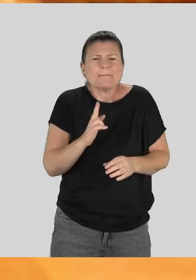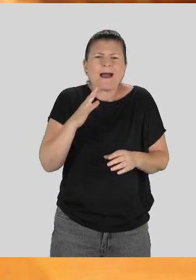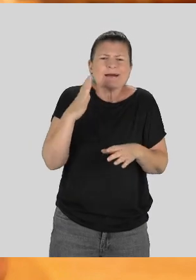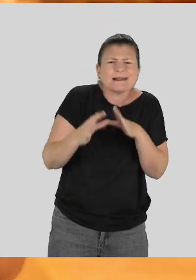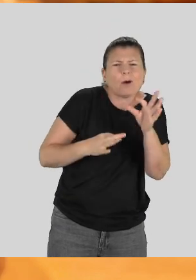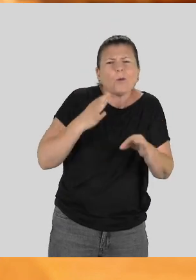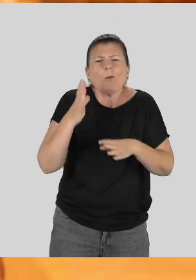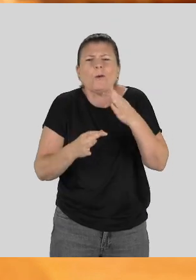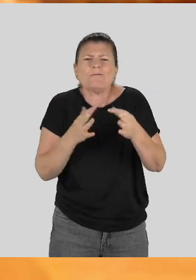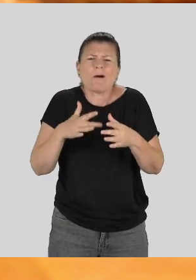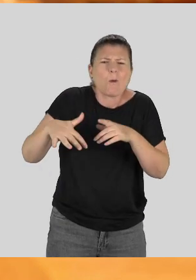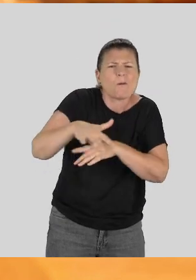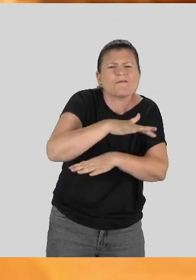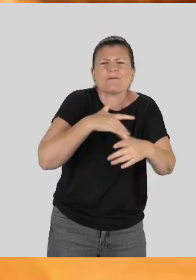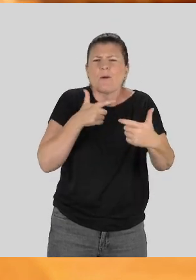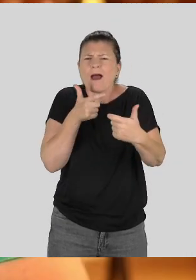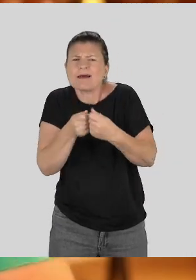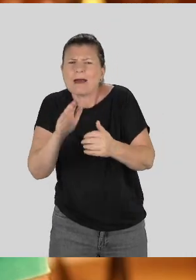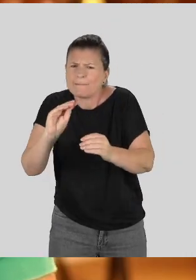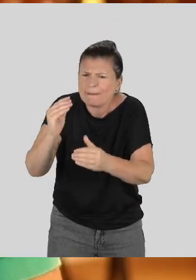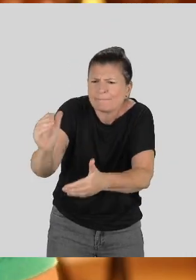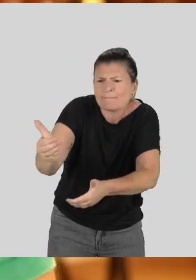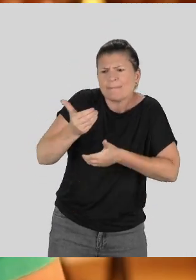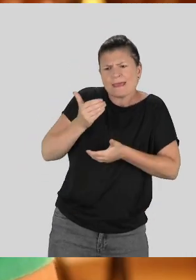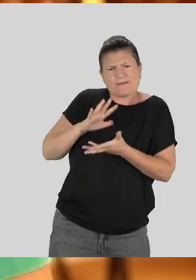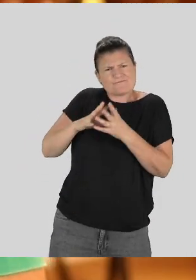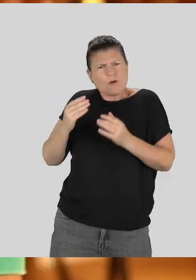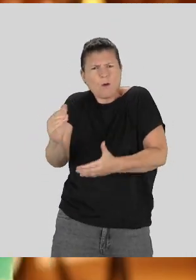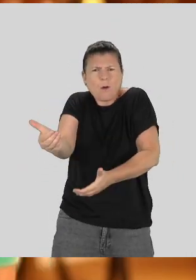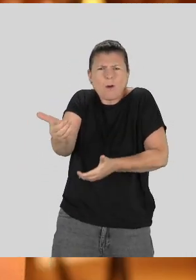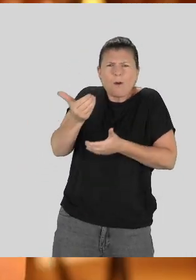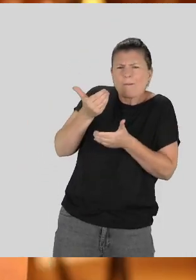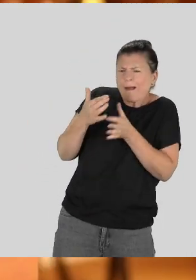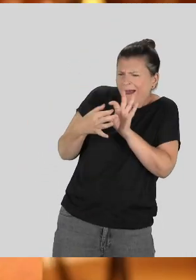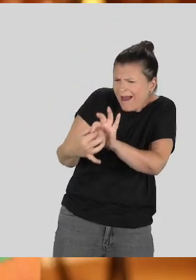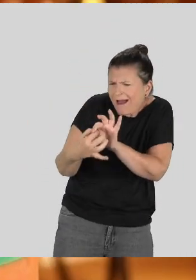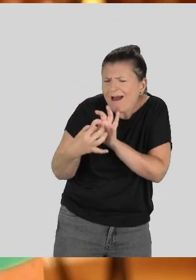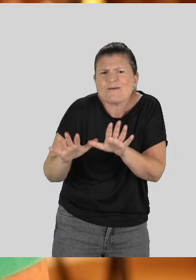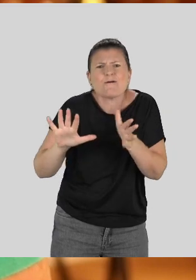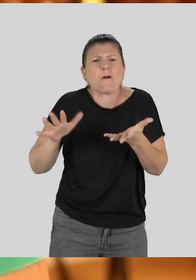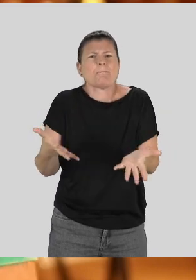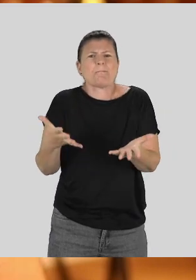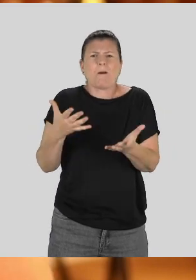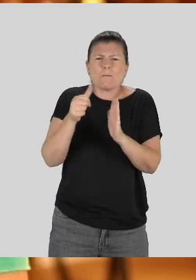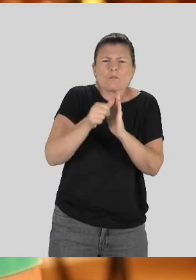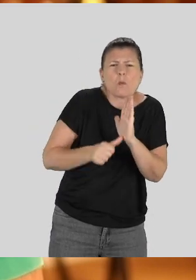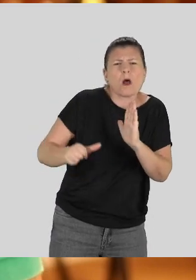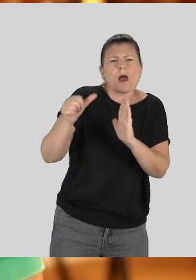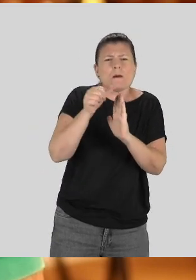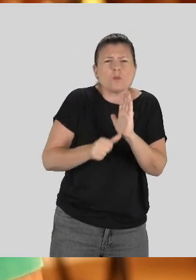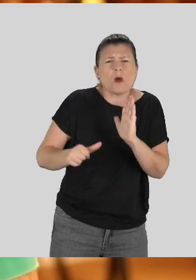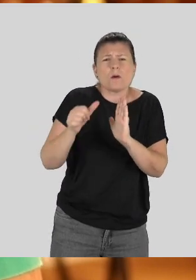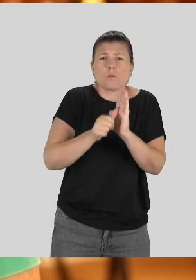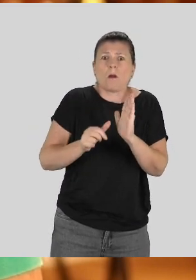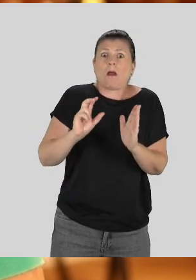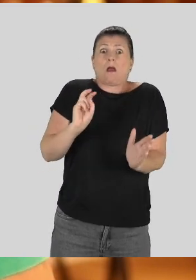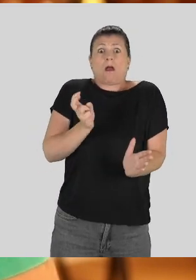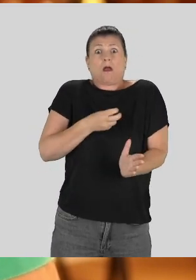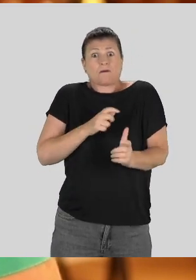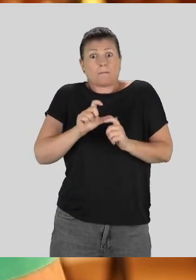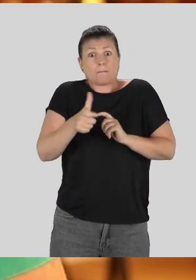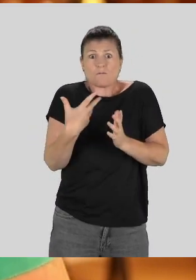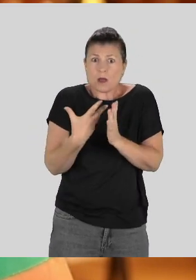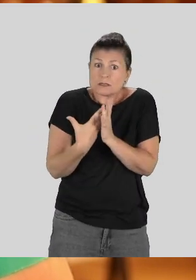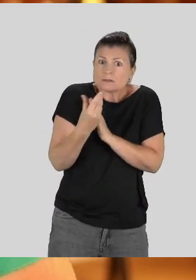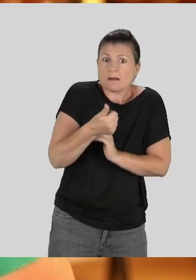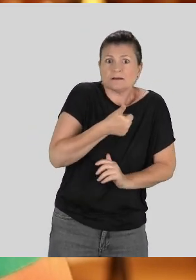expérimenté, j'ai adapté mon environnement, j'ai adapté ma façon de le porter, de partager choses avec lui. C'est passé des mois, vraiment des mois avant que je